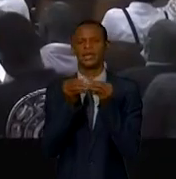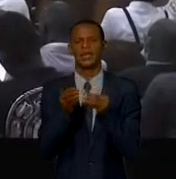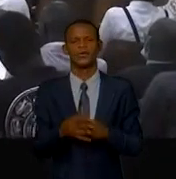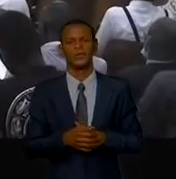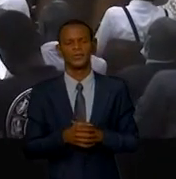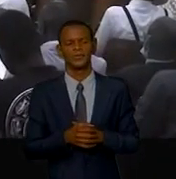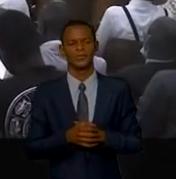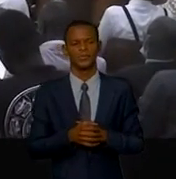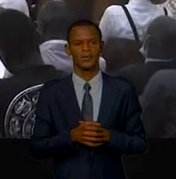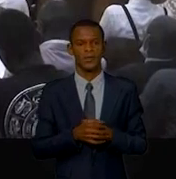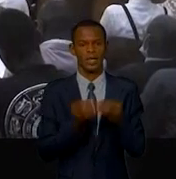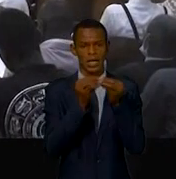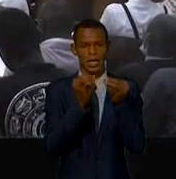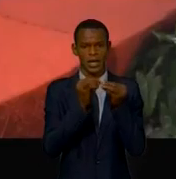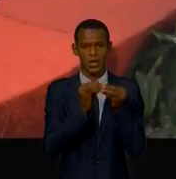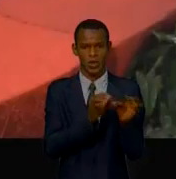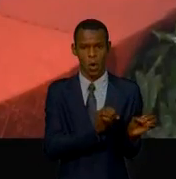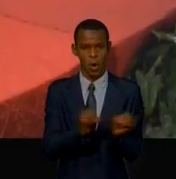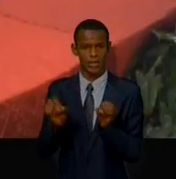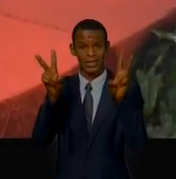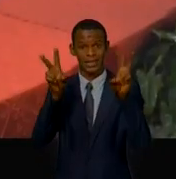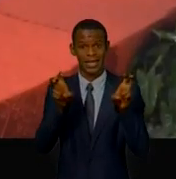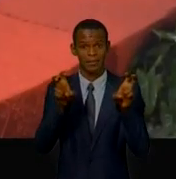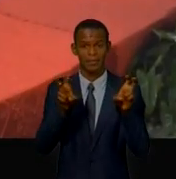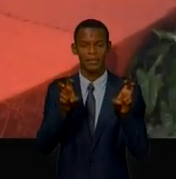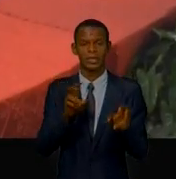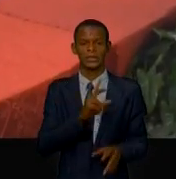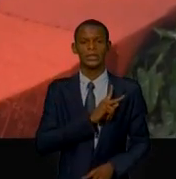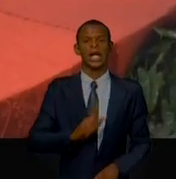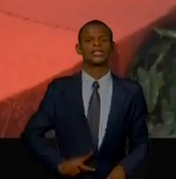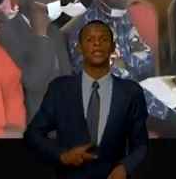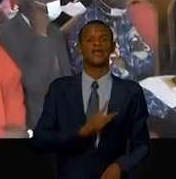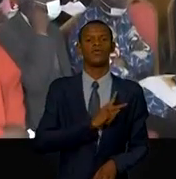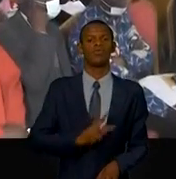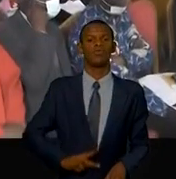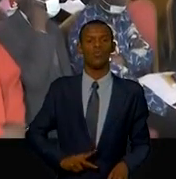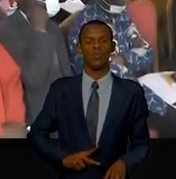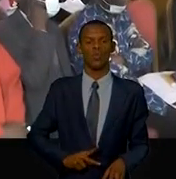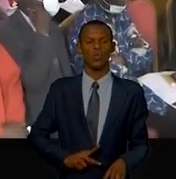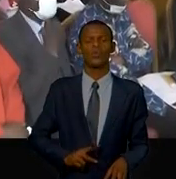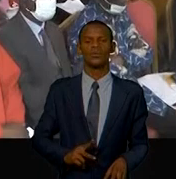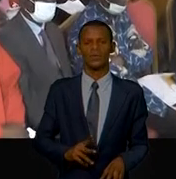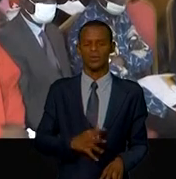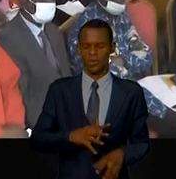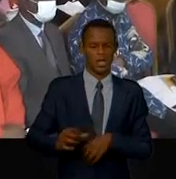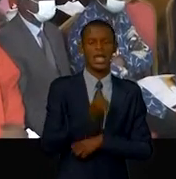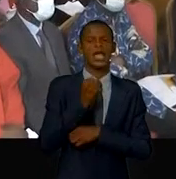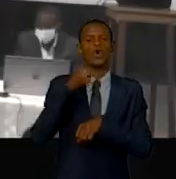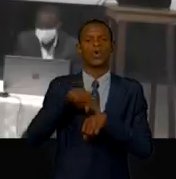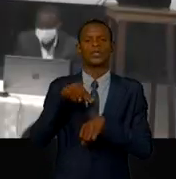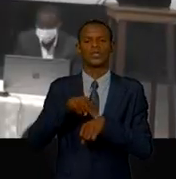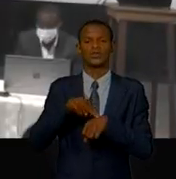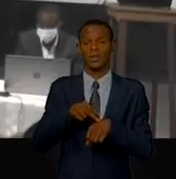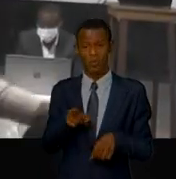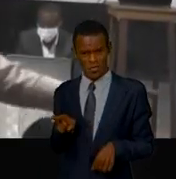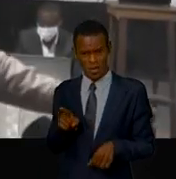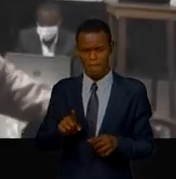sous le thème Joseph Kassavoubou et RONATIONAL cette journée de sensibilisation sur la vie politique du premier président de la République